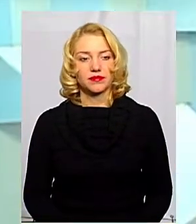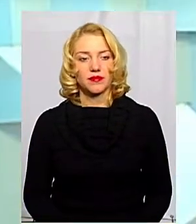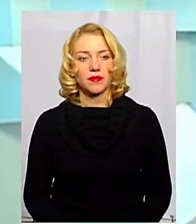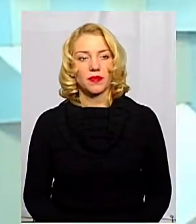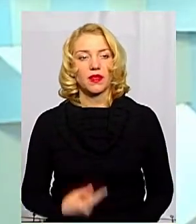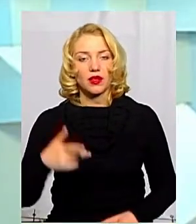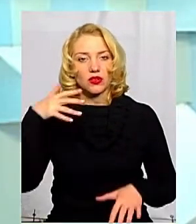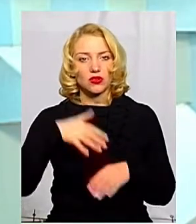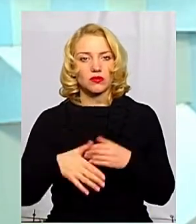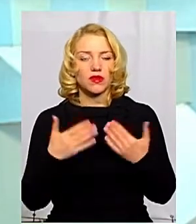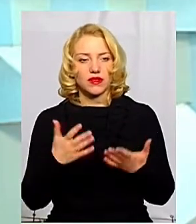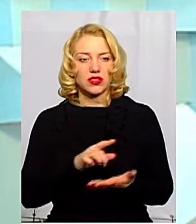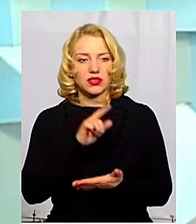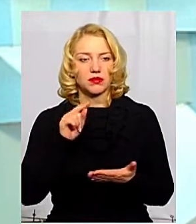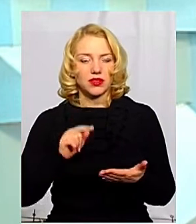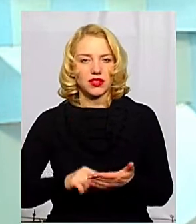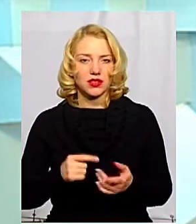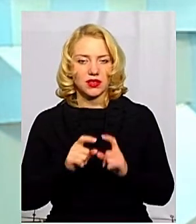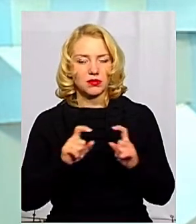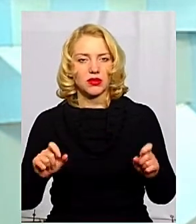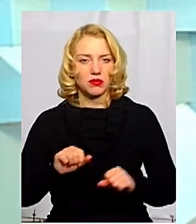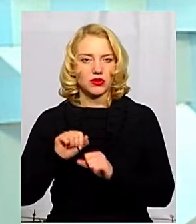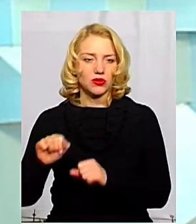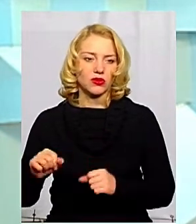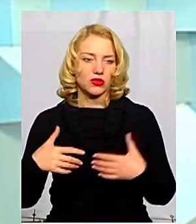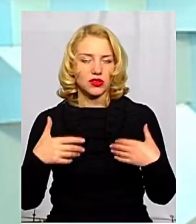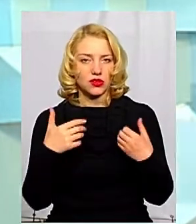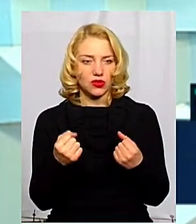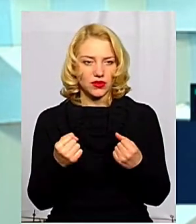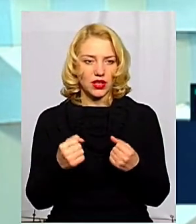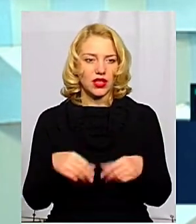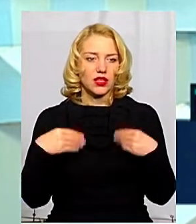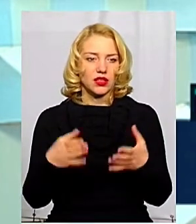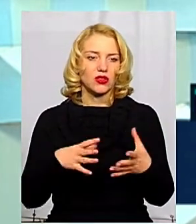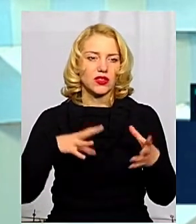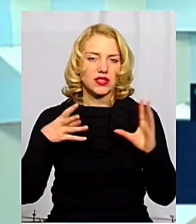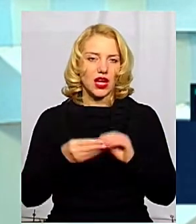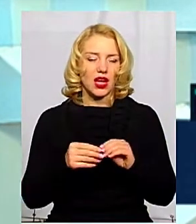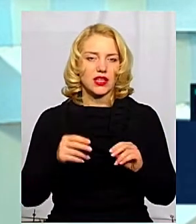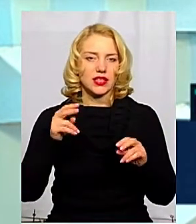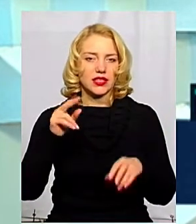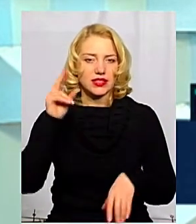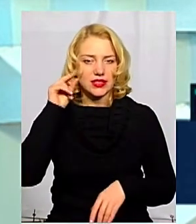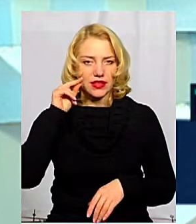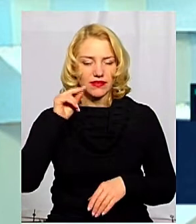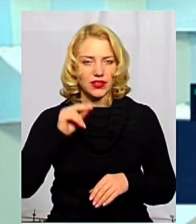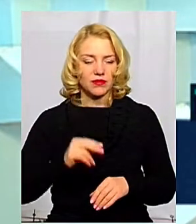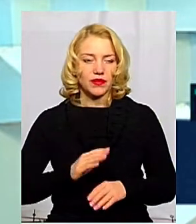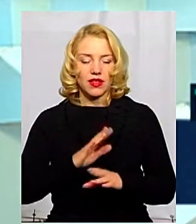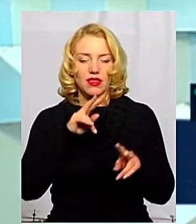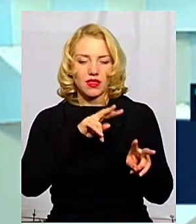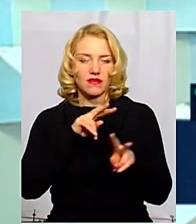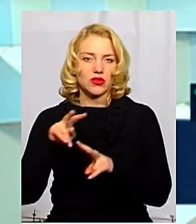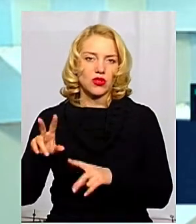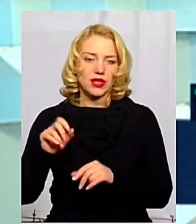Мені зрозуміло ваше запитання. Департамент охорони здоров'я, надаючи загальні цифри, не